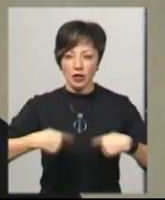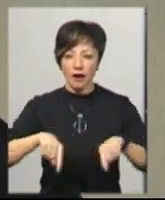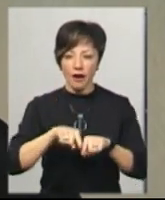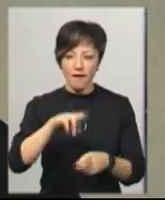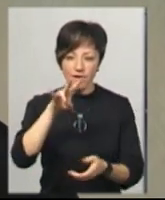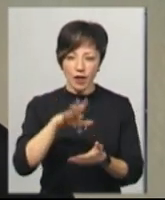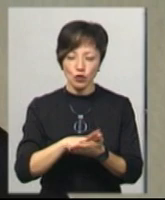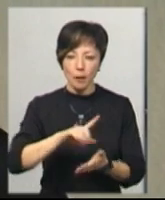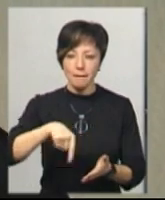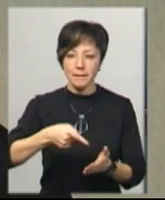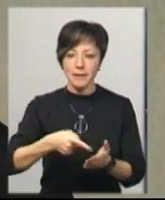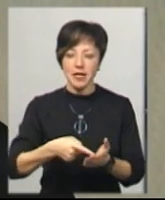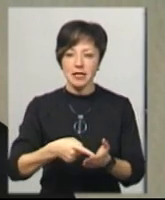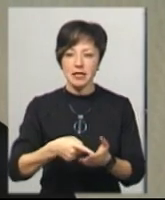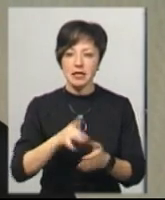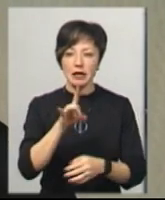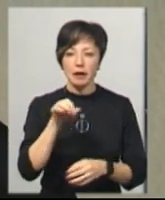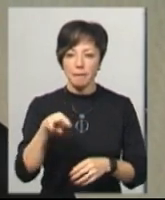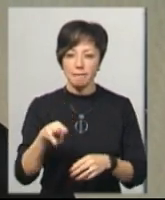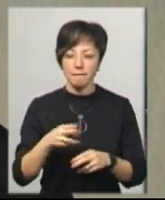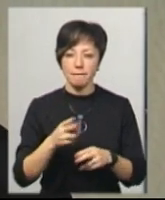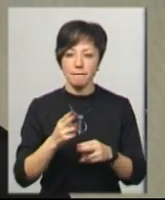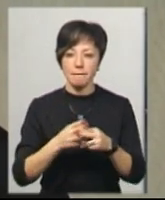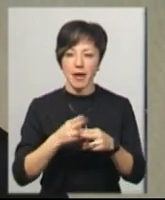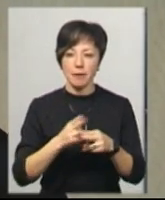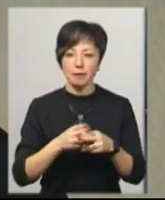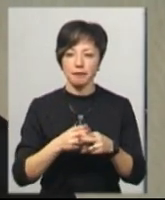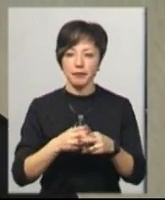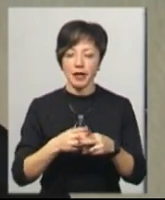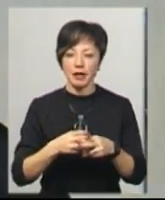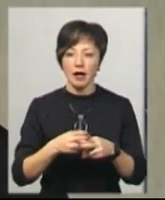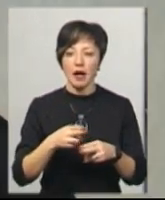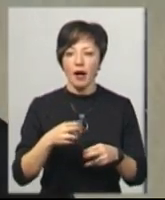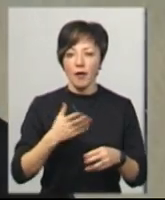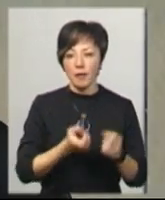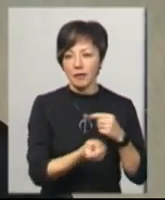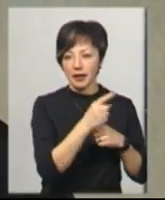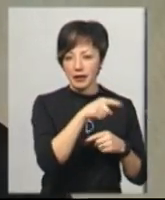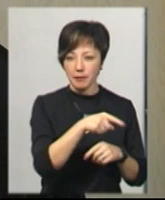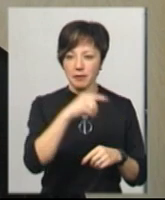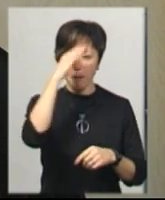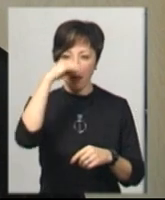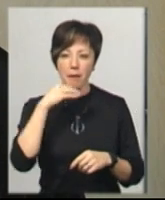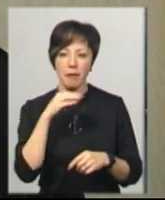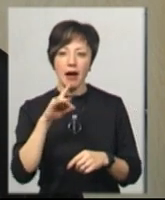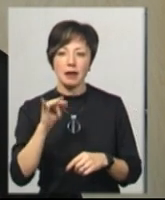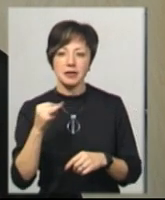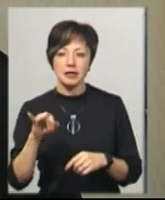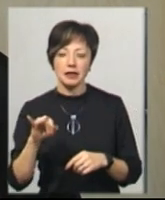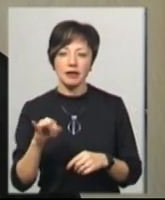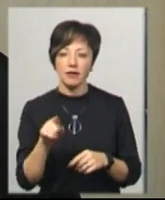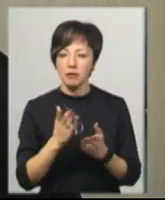Римі. Власливо, він до нас приходить від тої єпархії, де єпископом є сам Папа Римський. Він має